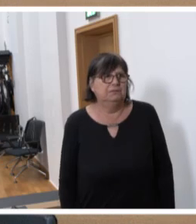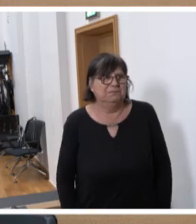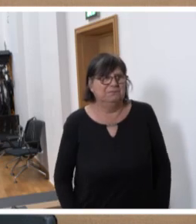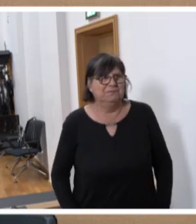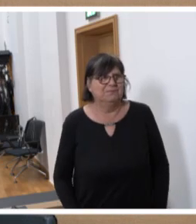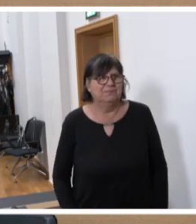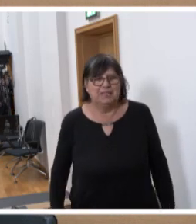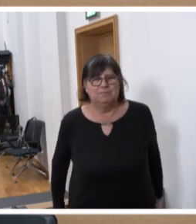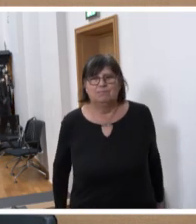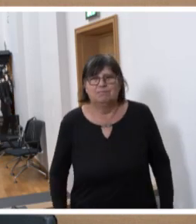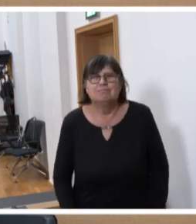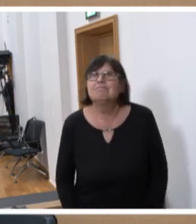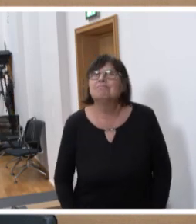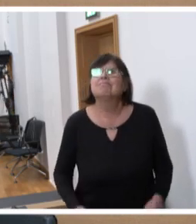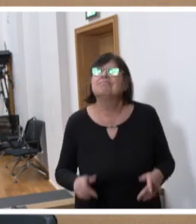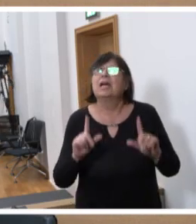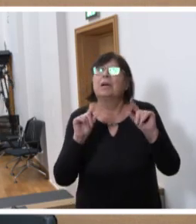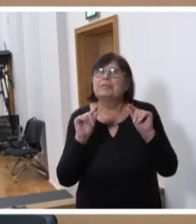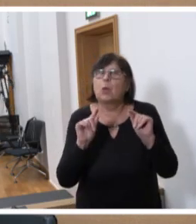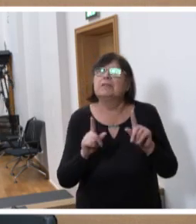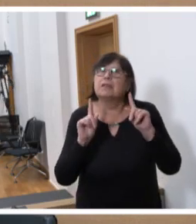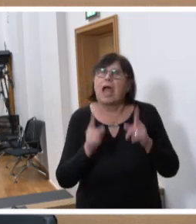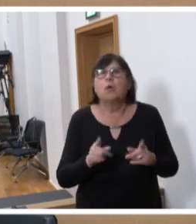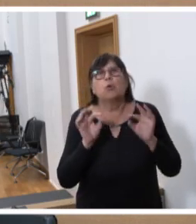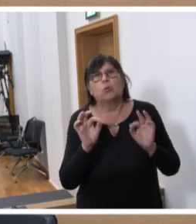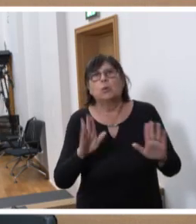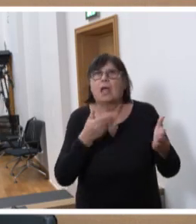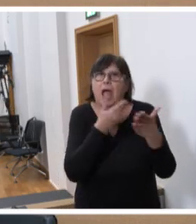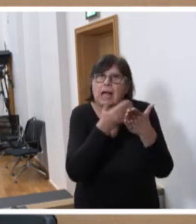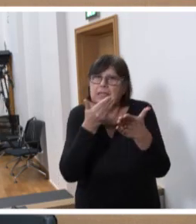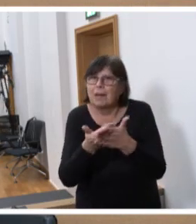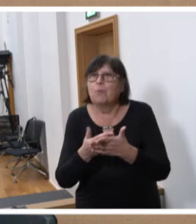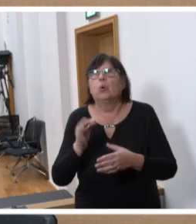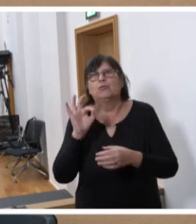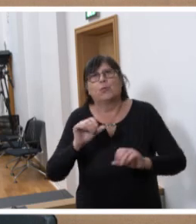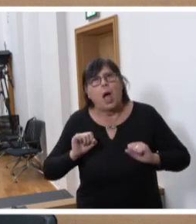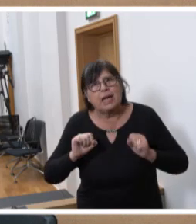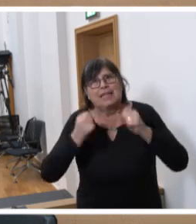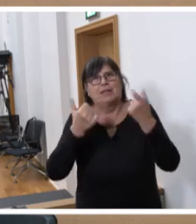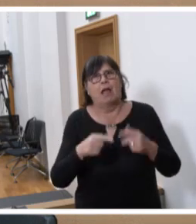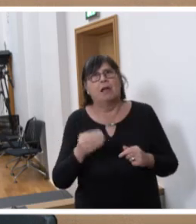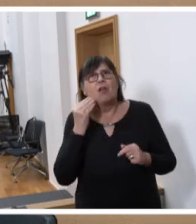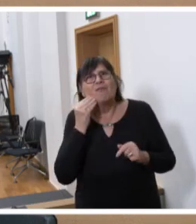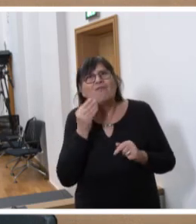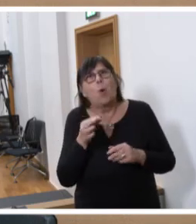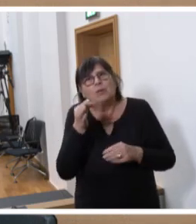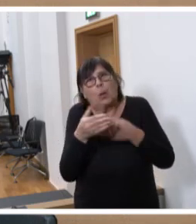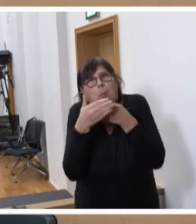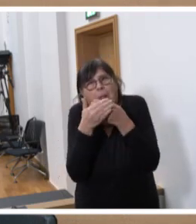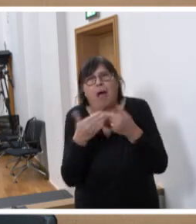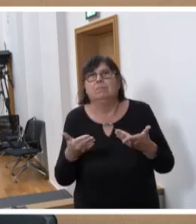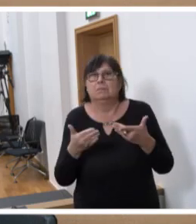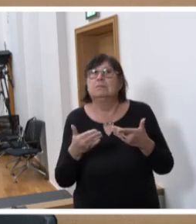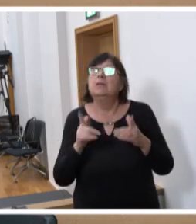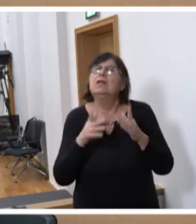Und das bedeutet eben auch ein gutes Angebot für Aktivitäten in Wohnortnähe. Zum